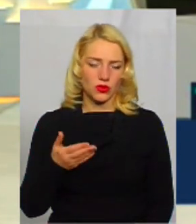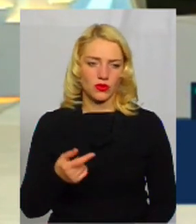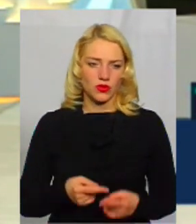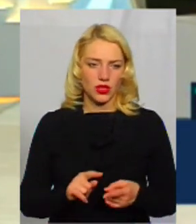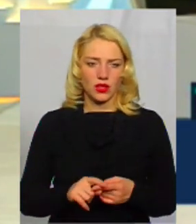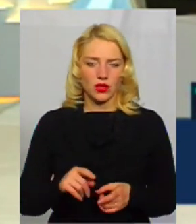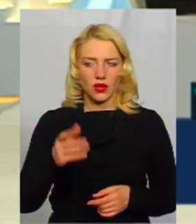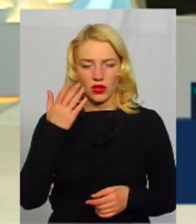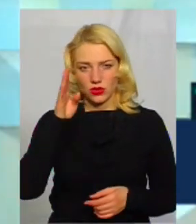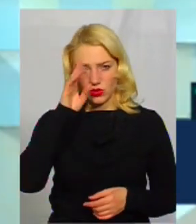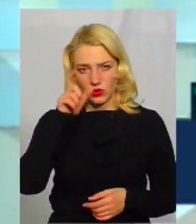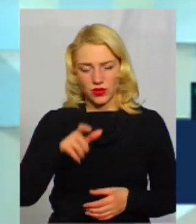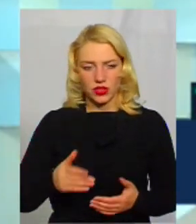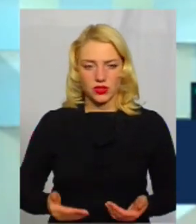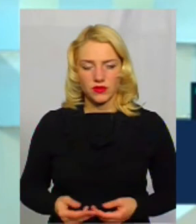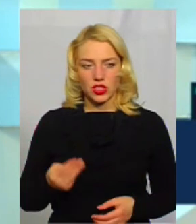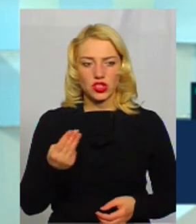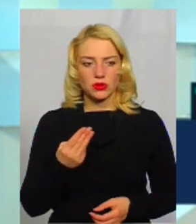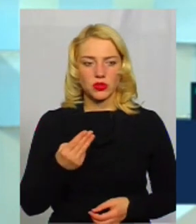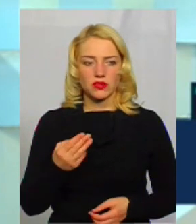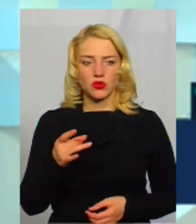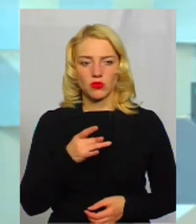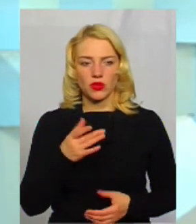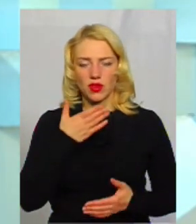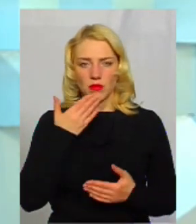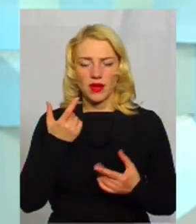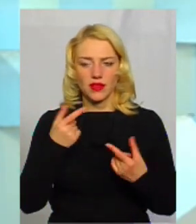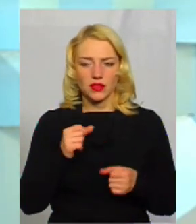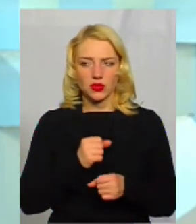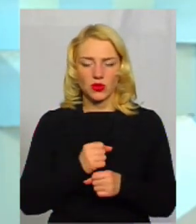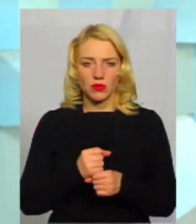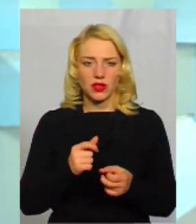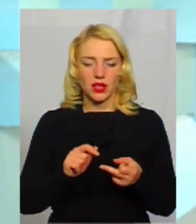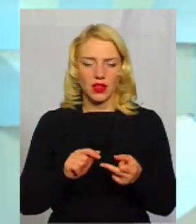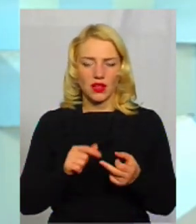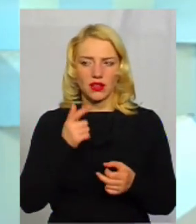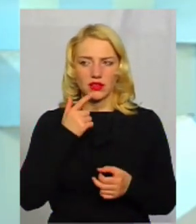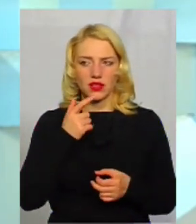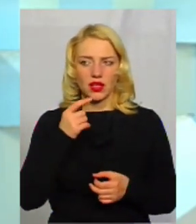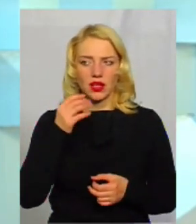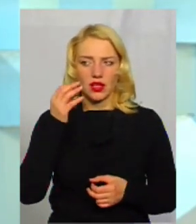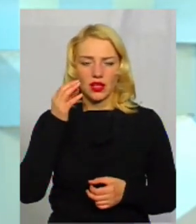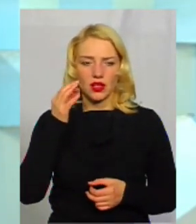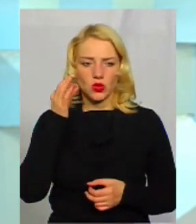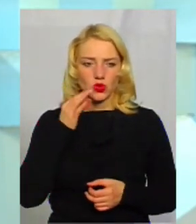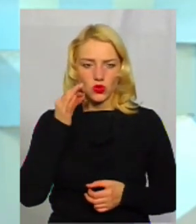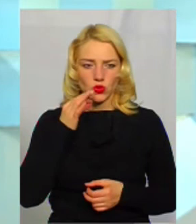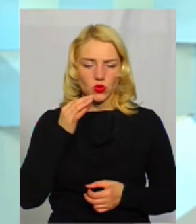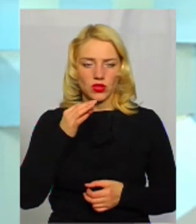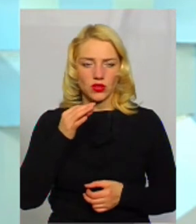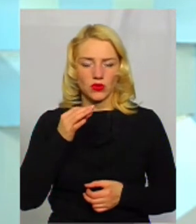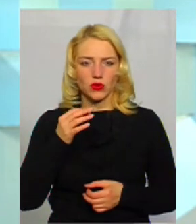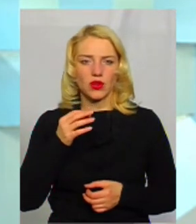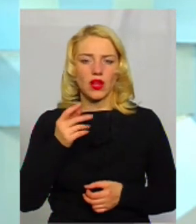Хворі живе ще у Пітівському районі і немає де зробити аналіз крові над цукрою. Мабуть, хворіють з кров'єм